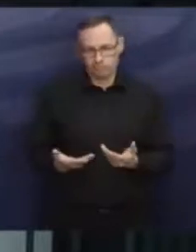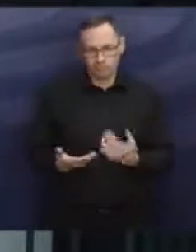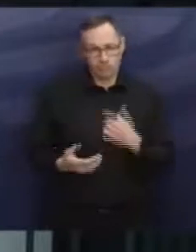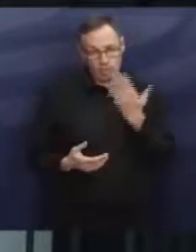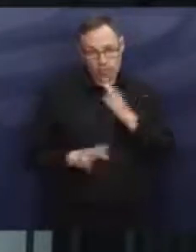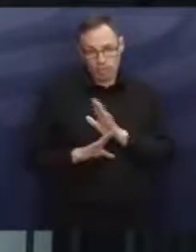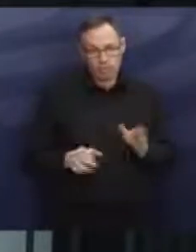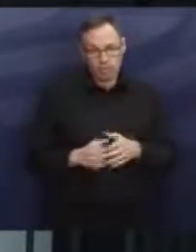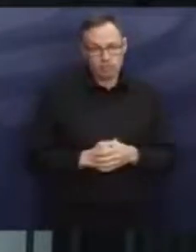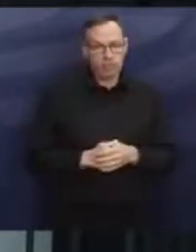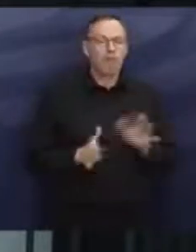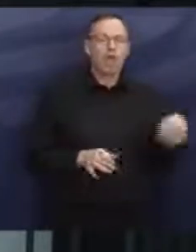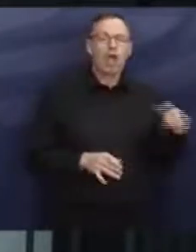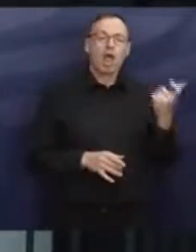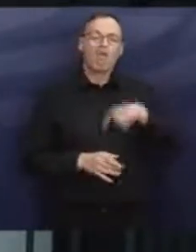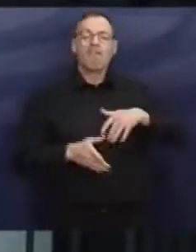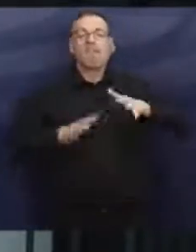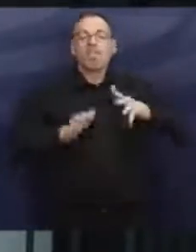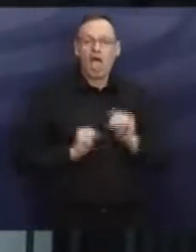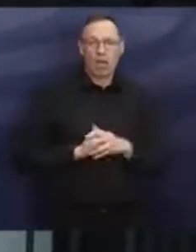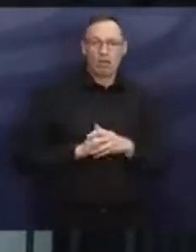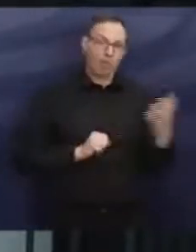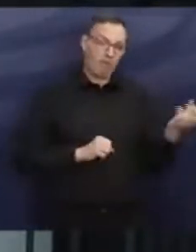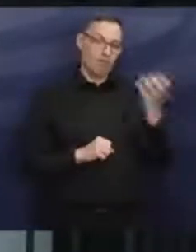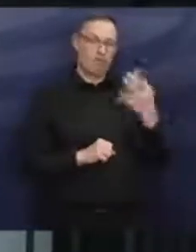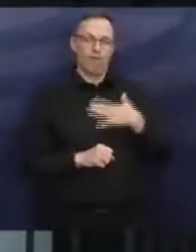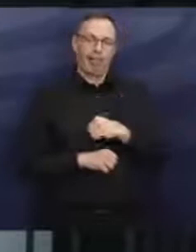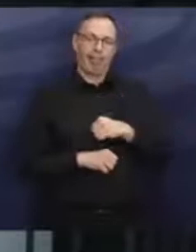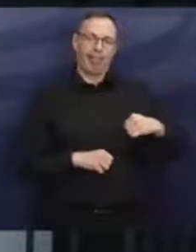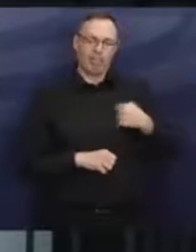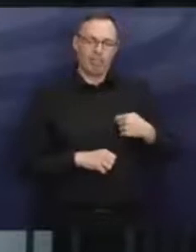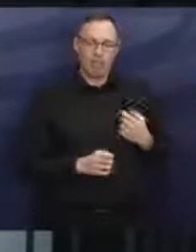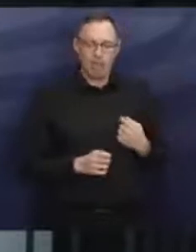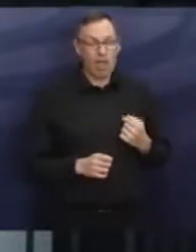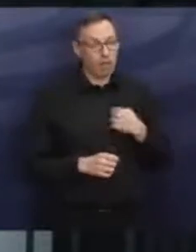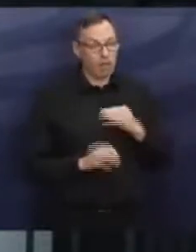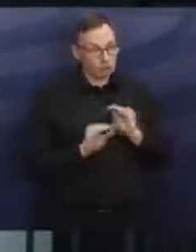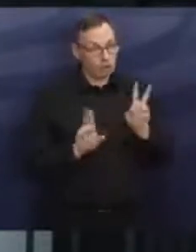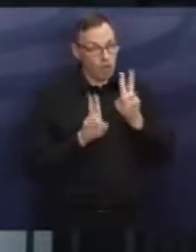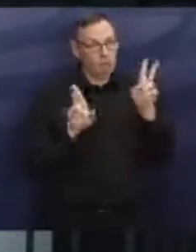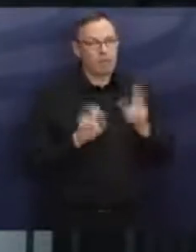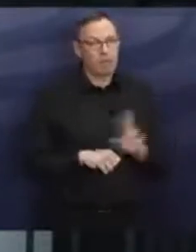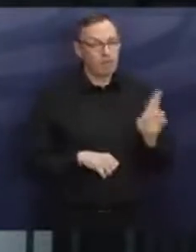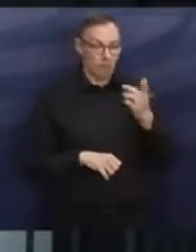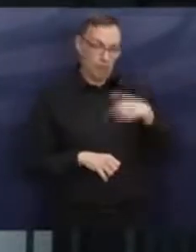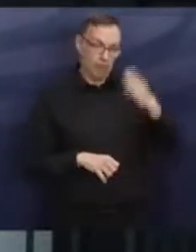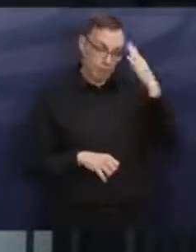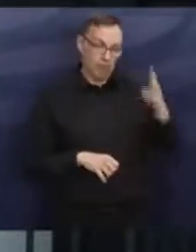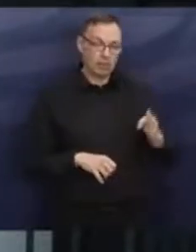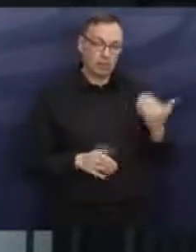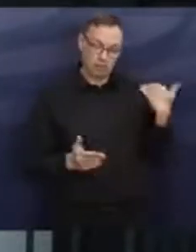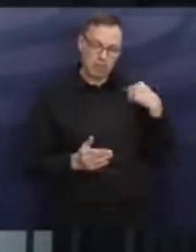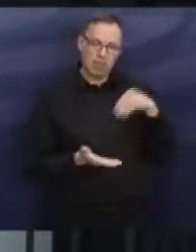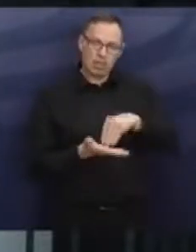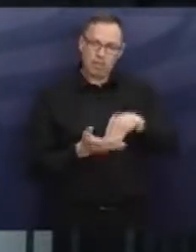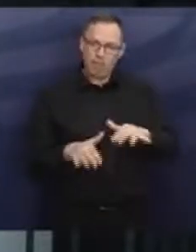Möglicherweise sind wir verdächtig, das zu tun oder der Vorwurf ist auf die Linke gezielt. Aber ich mache darauf aufmerksam, wer mich kennt, ist, seit ich in diesem